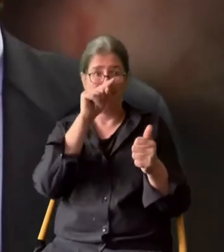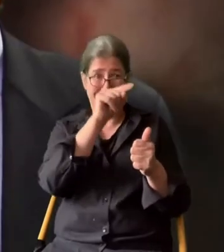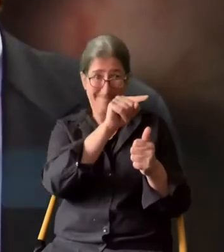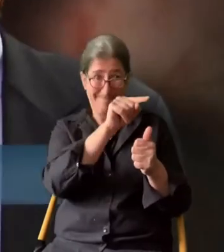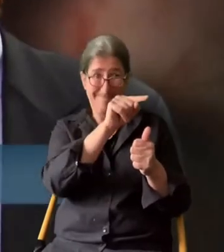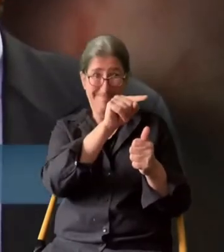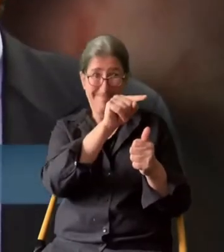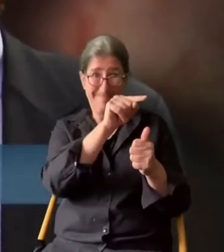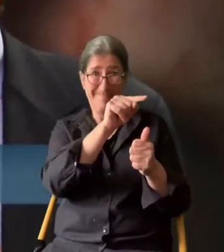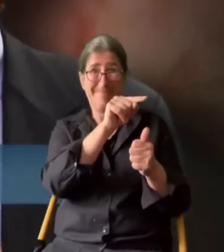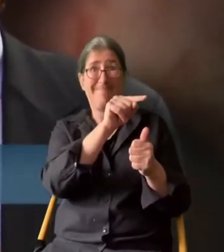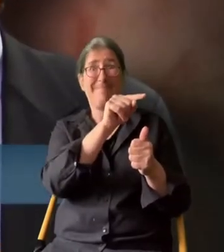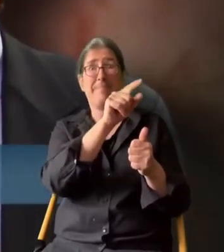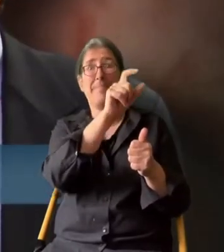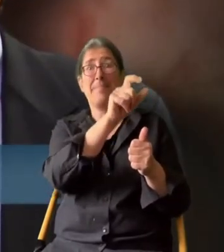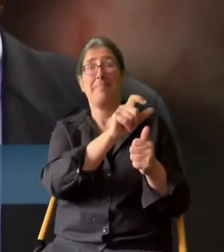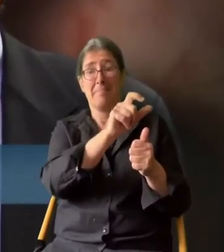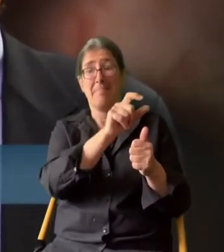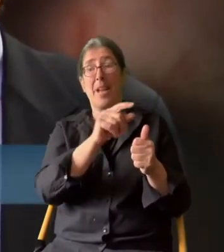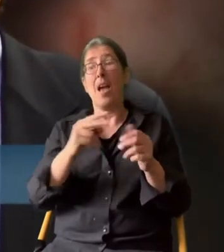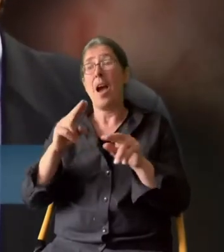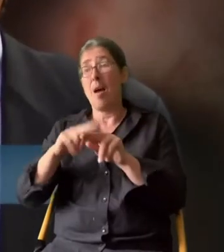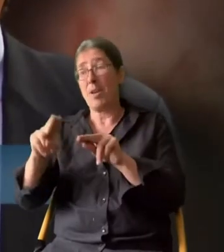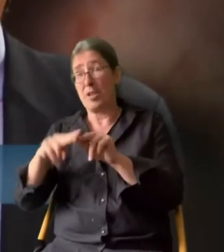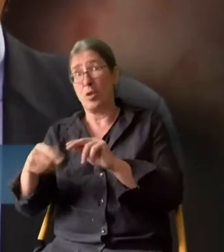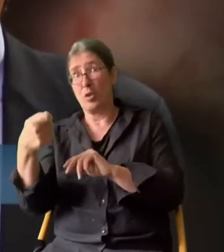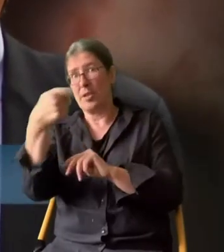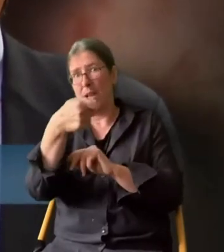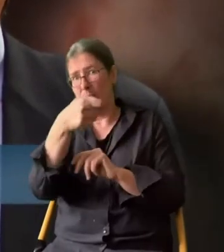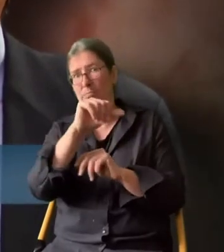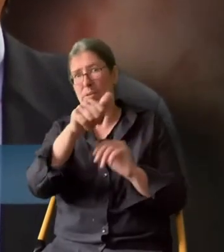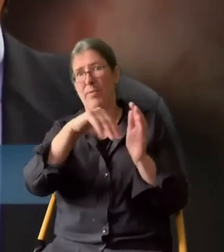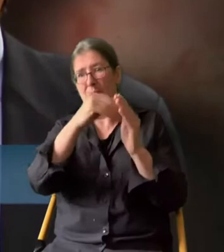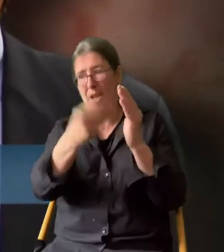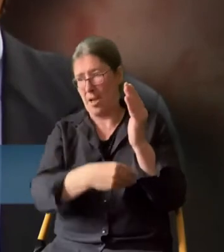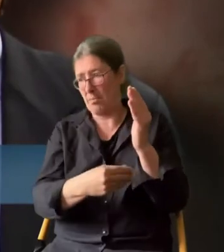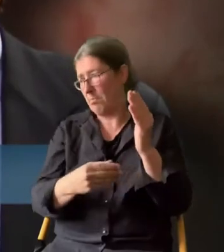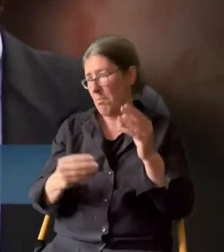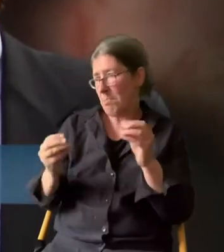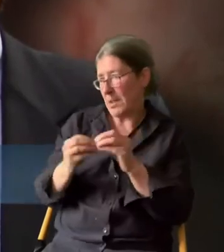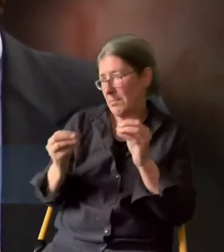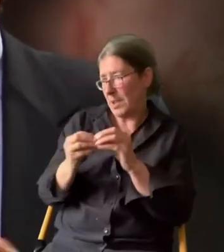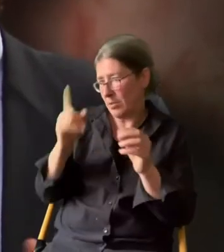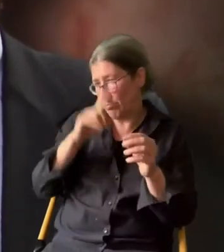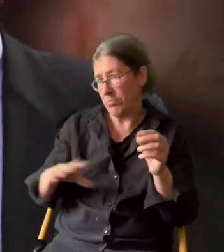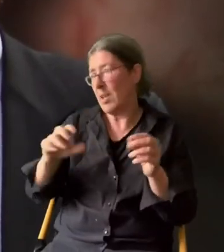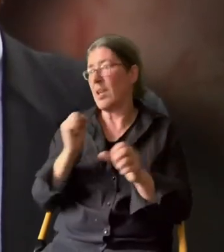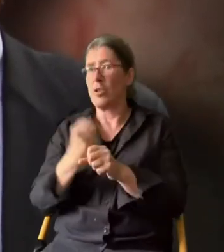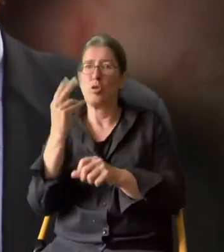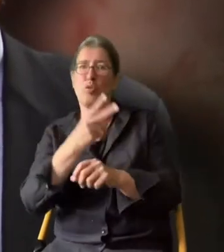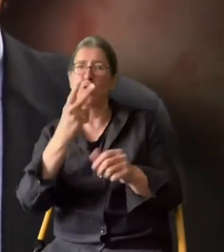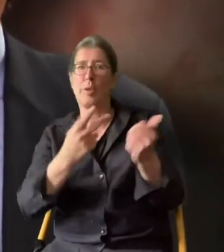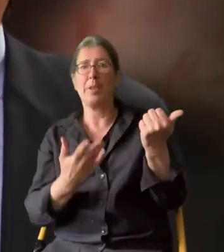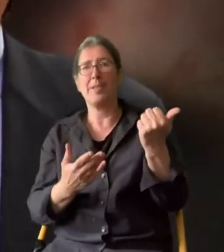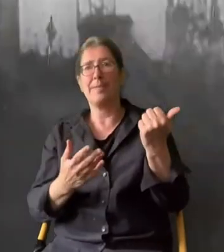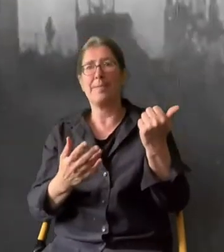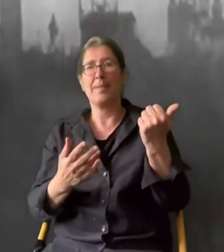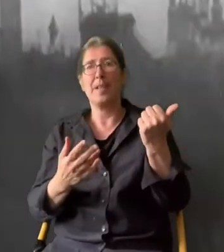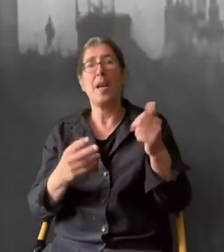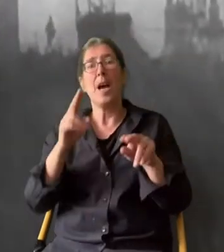Der Dorseplan stellte dann die Reparationszahlung zum ersten Mal an eine vertragliche Grundlage, der auch das Deutsche Reich zustimmen konnte.